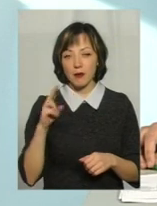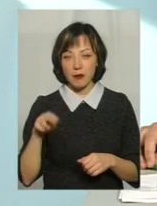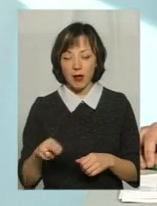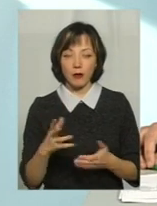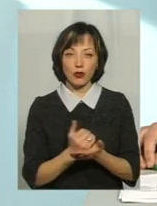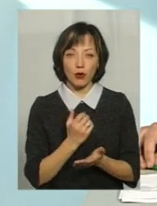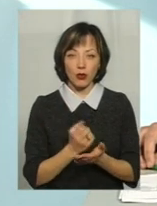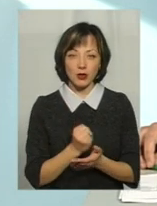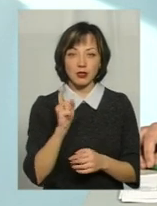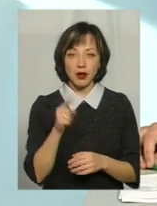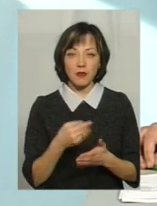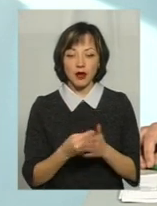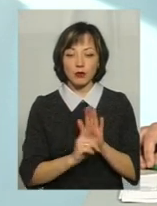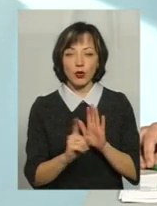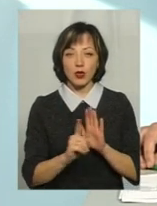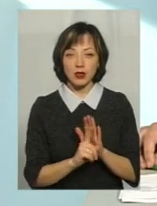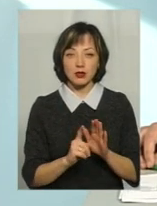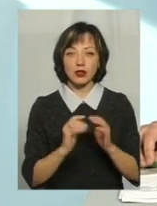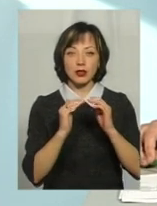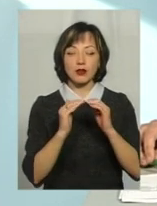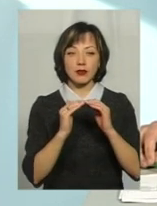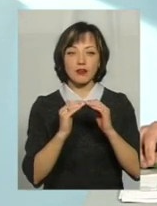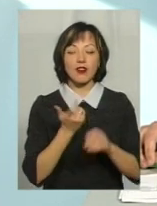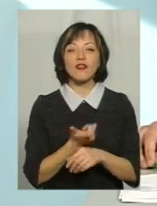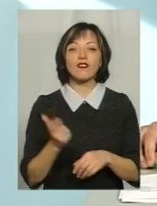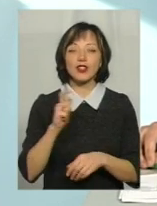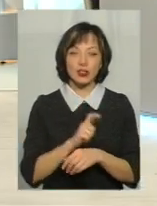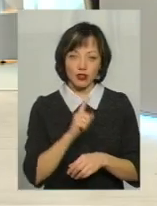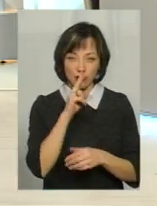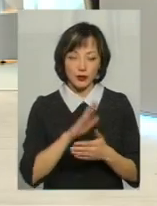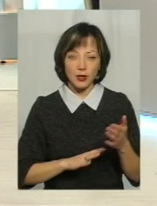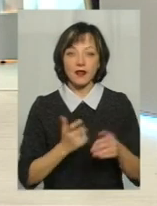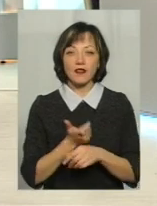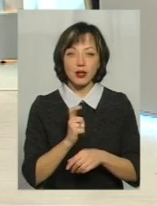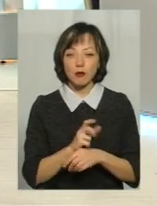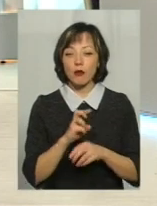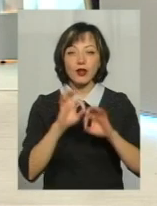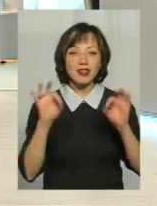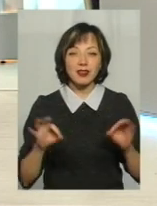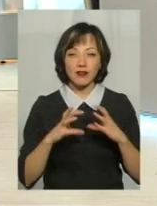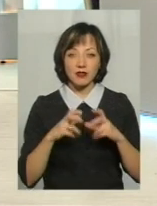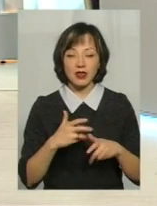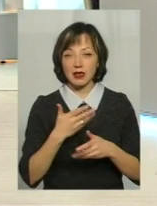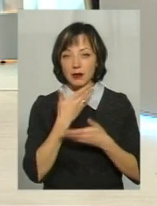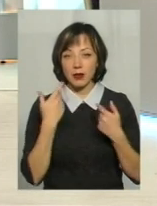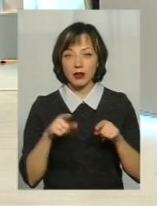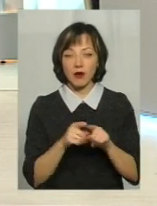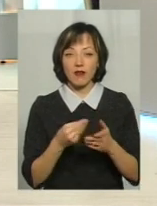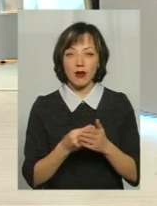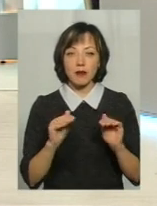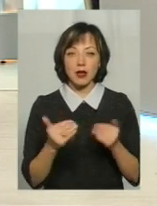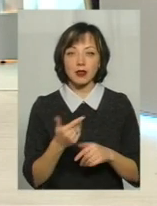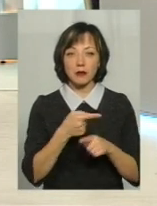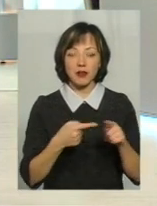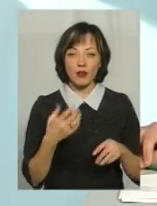доходам, там вартість проїзду все одно нижча. Вище, я перепрошую. Ну, бо ніде нема в світі вартості проїзду менше, ніж